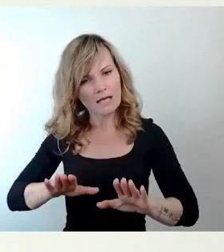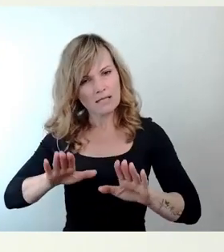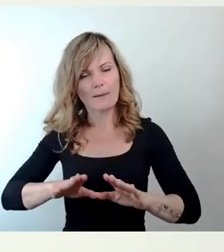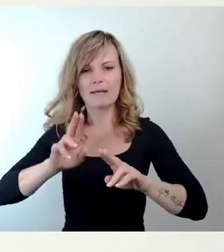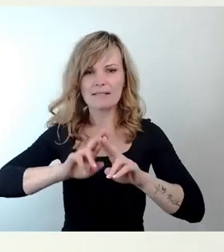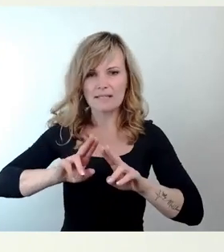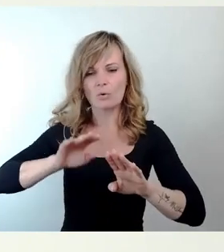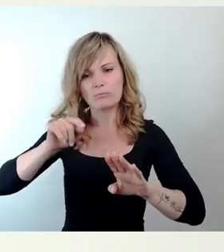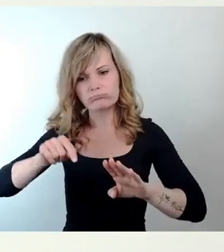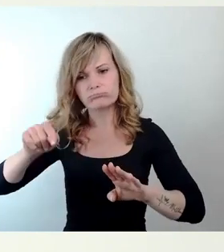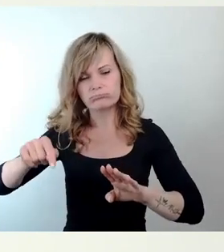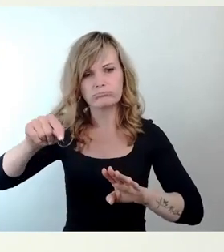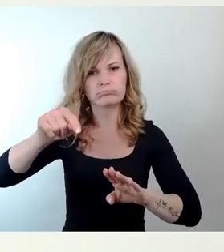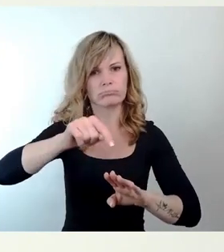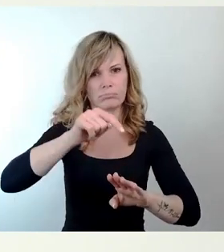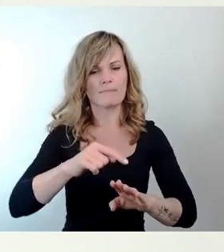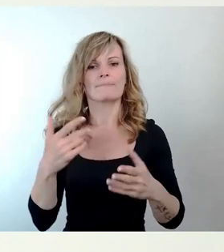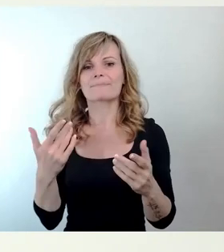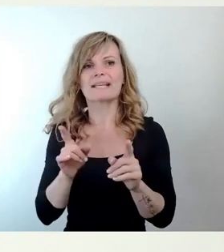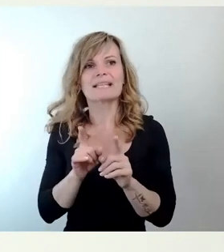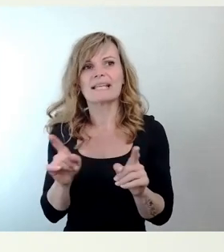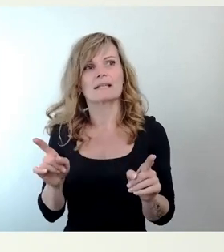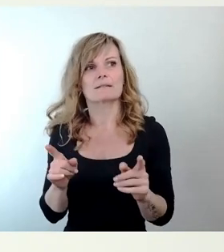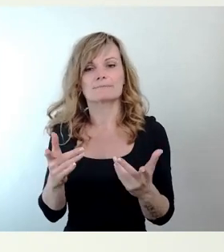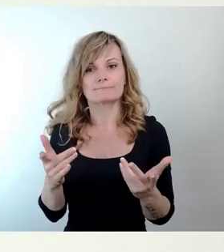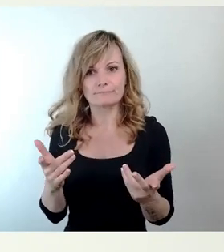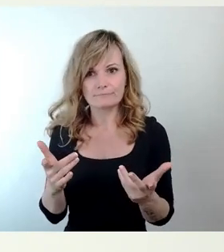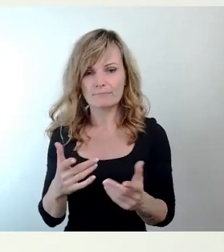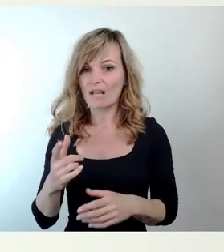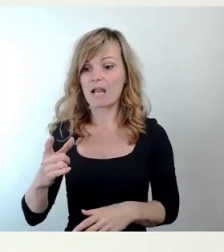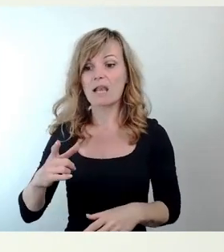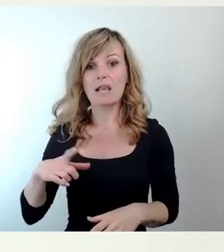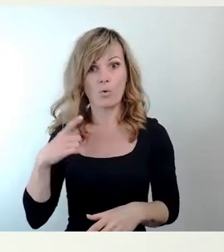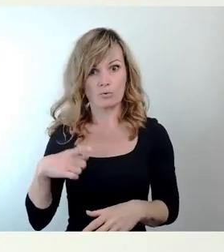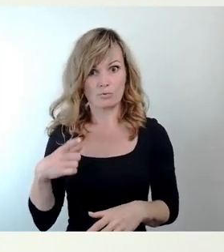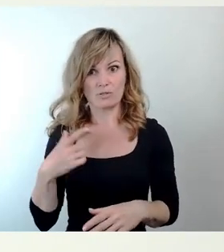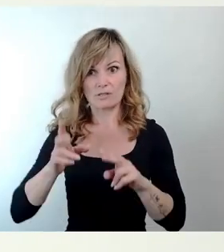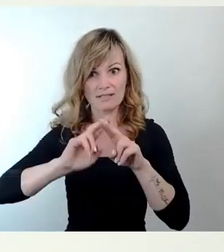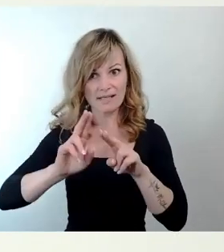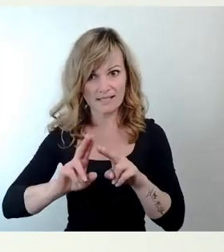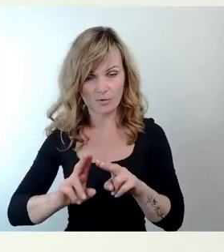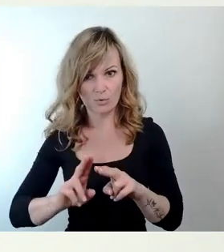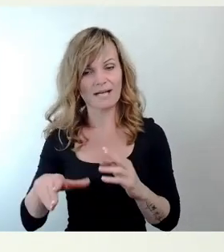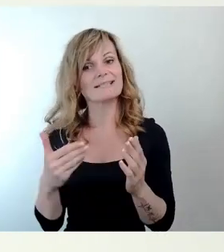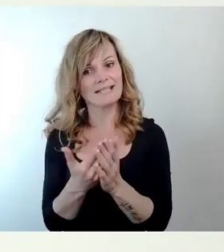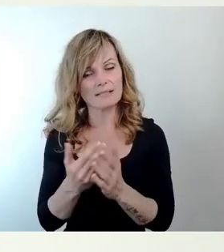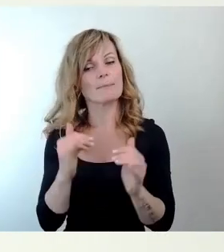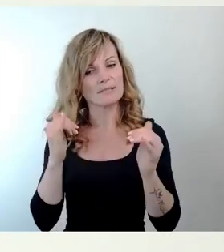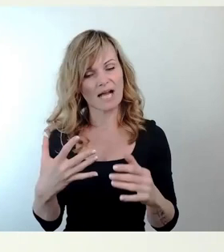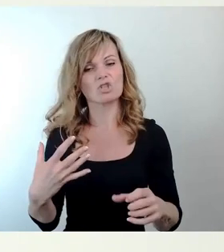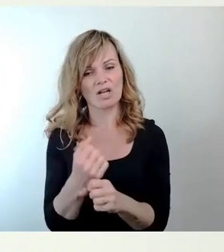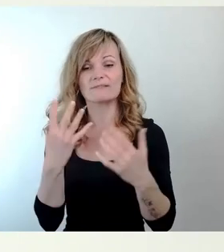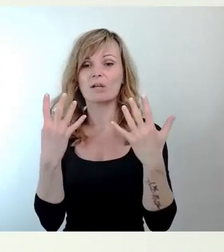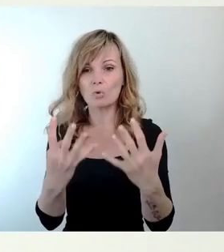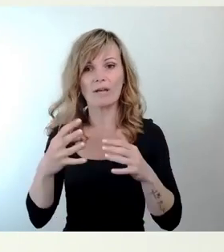Party nahe halten. Also es wird keine sozusagen Luxussanierung werden und deshalb werden wir mit den 9 Millionen auch auskommen und nicht